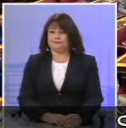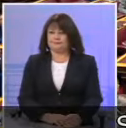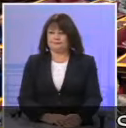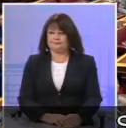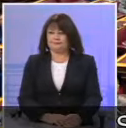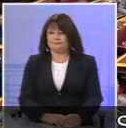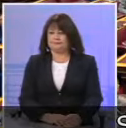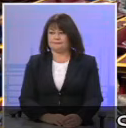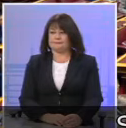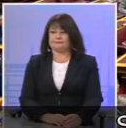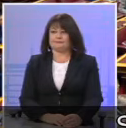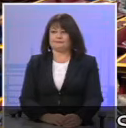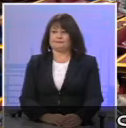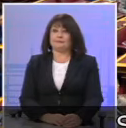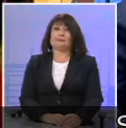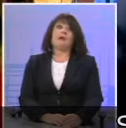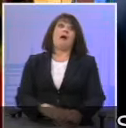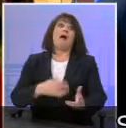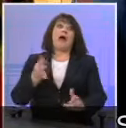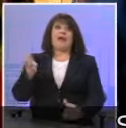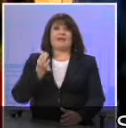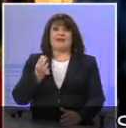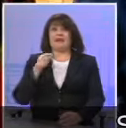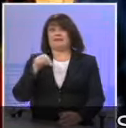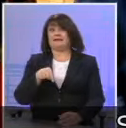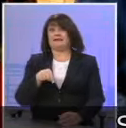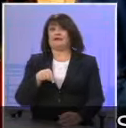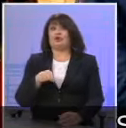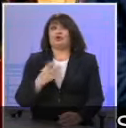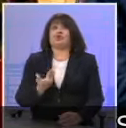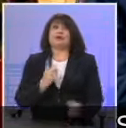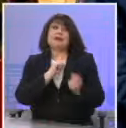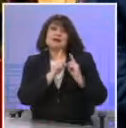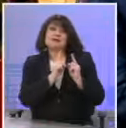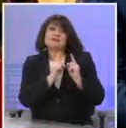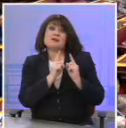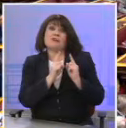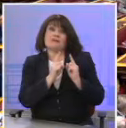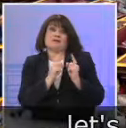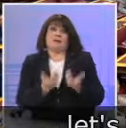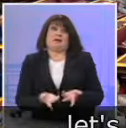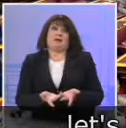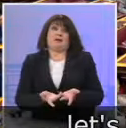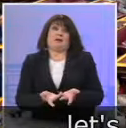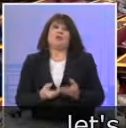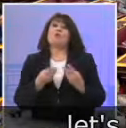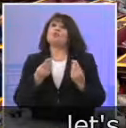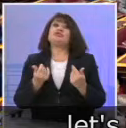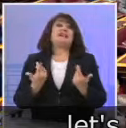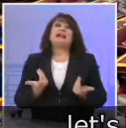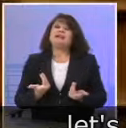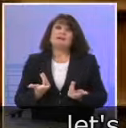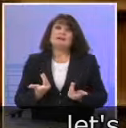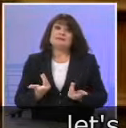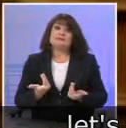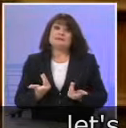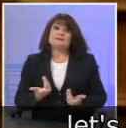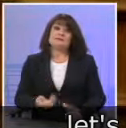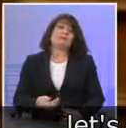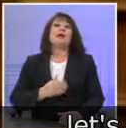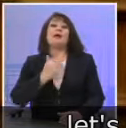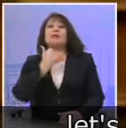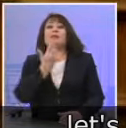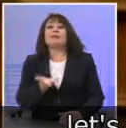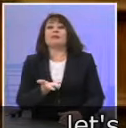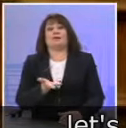Αφού λοιπόν δεν είπατε αυτό το πράγμα, θα αφήνουμε να συνοηθούμε στην ουσία. Και η ουσία είναι ότι δεν